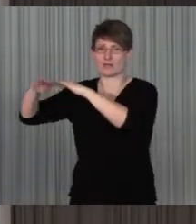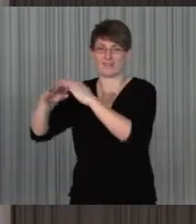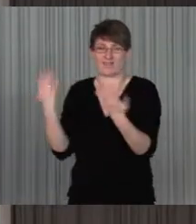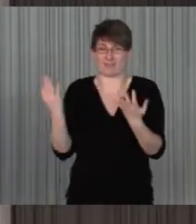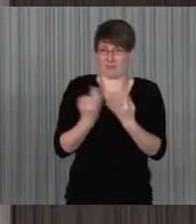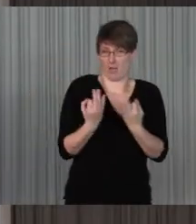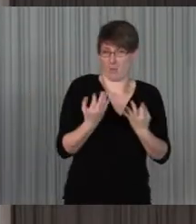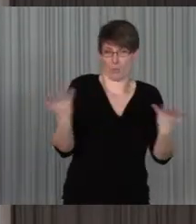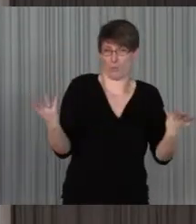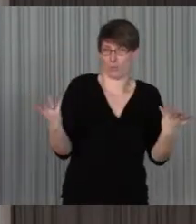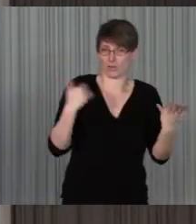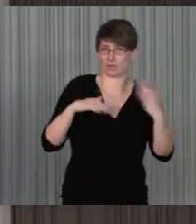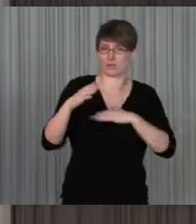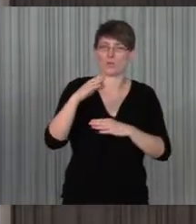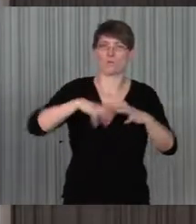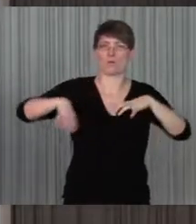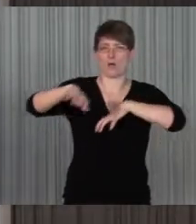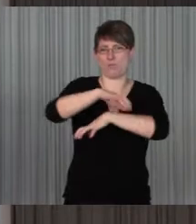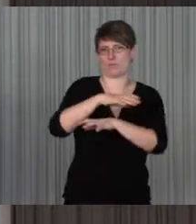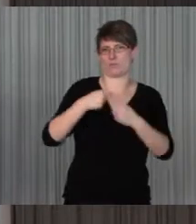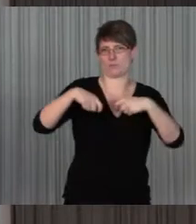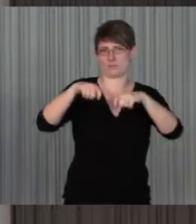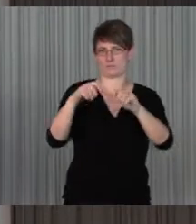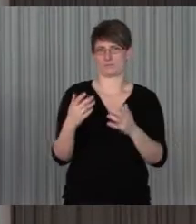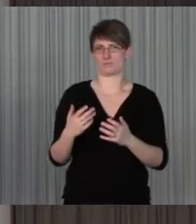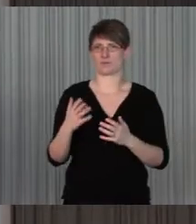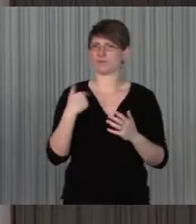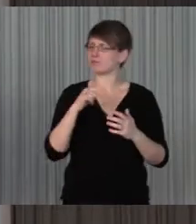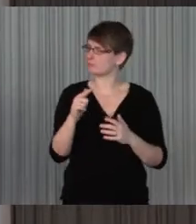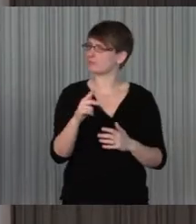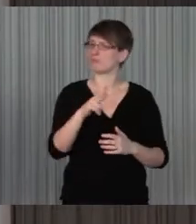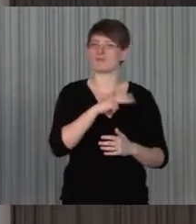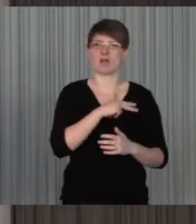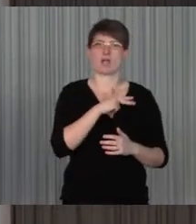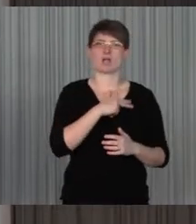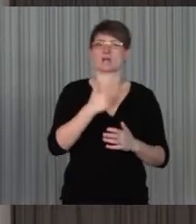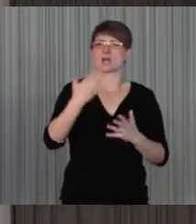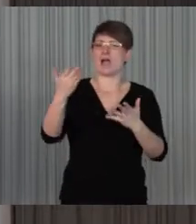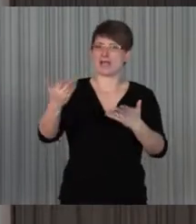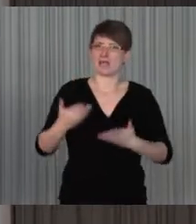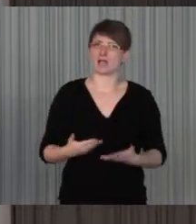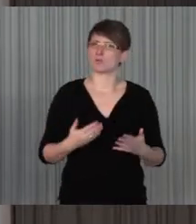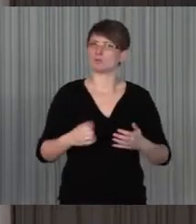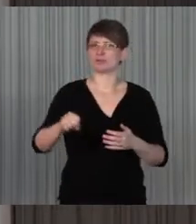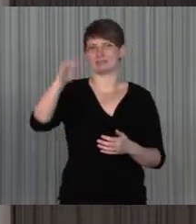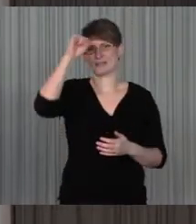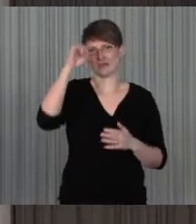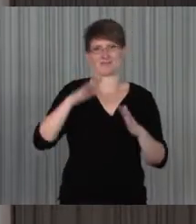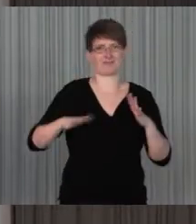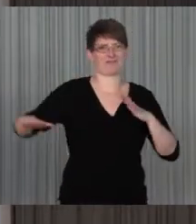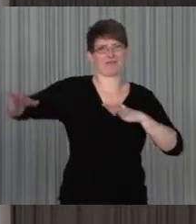was gerade gebraucht wird. Und es ist eben sehr einladende und ganz stigmatisierungsfreie